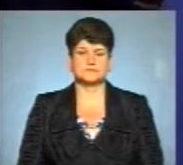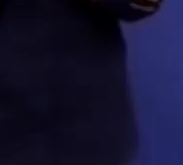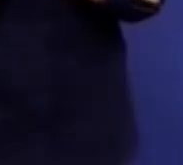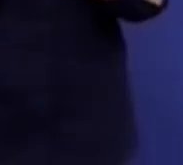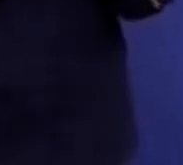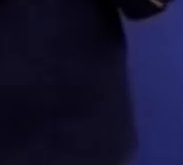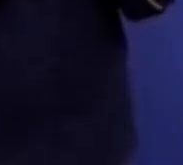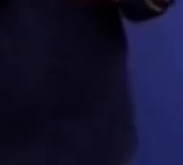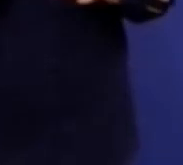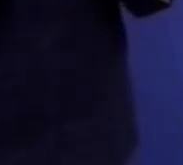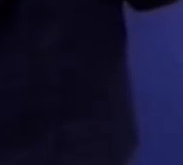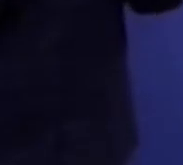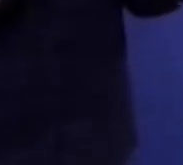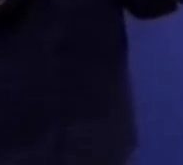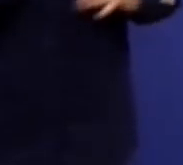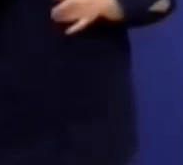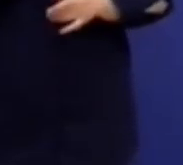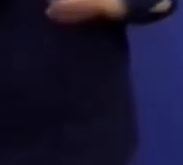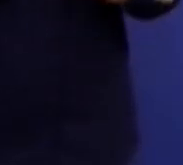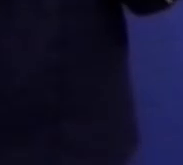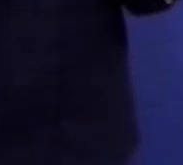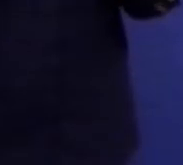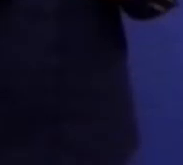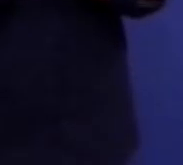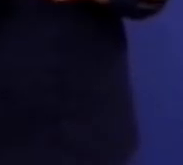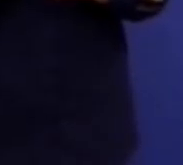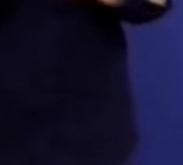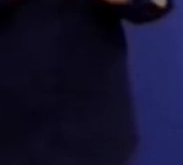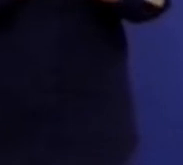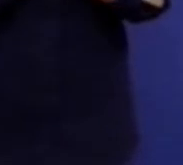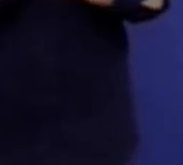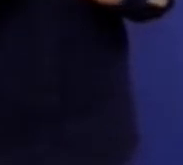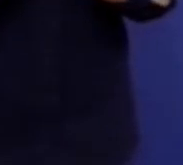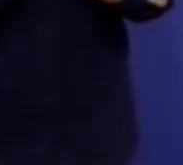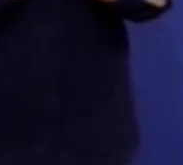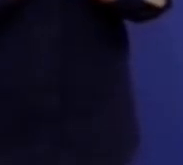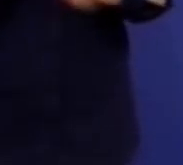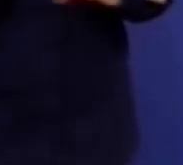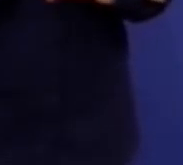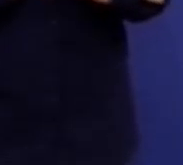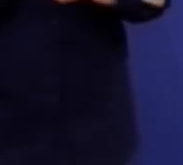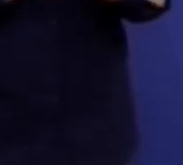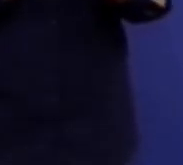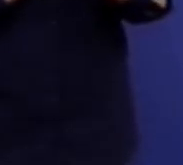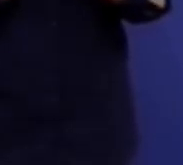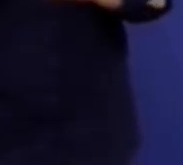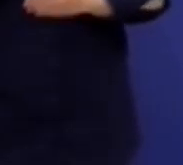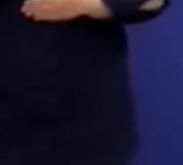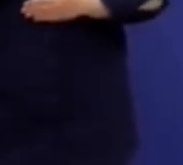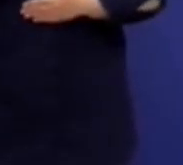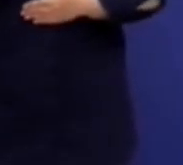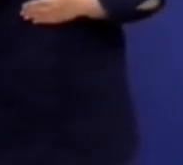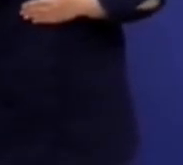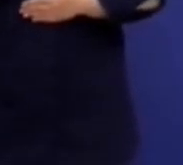Якщо говорити в розрізі регіонів, то за останню добу найбільша кількість підтверджених випадків зареєстрована у Львівській